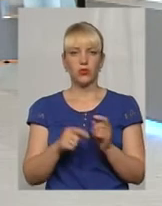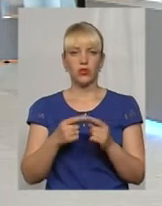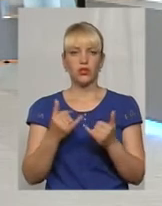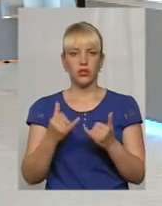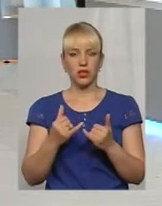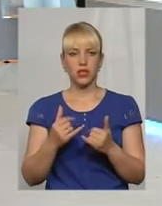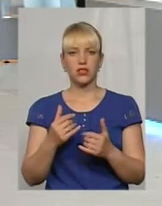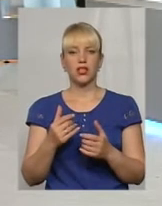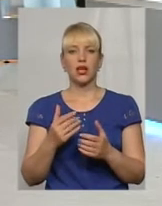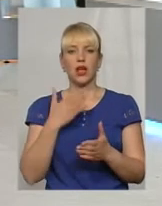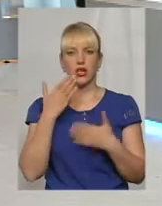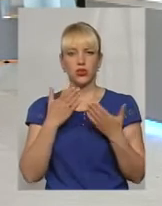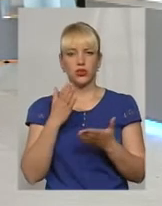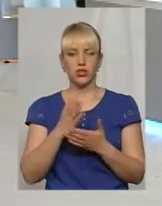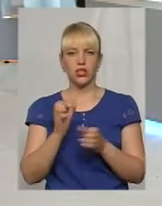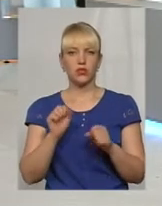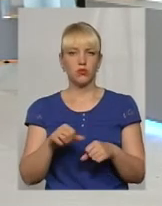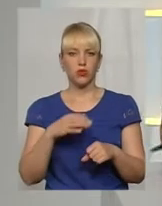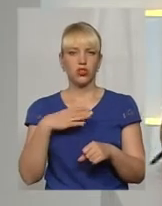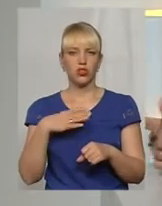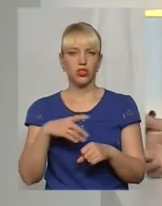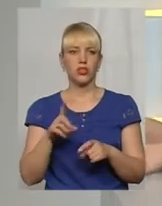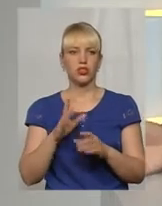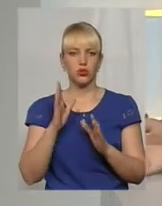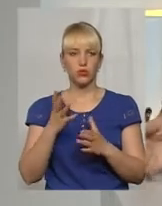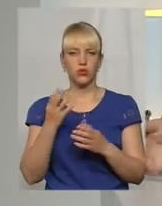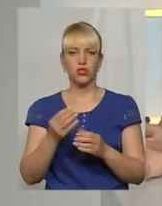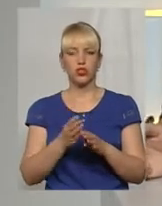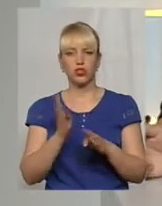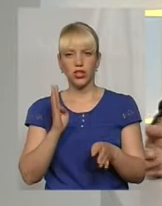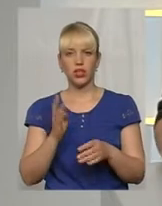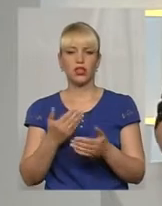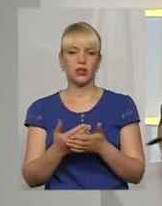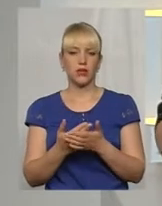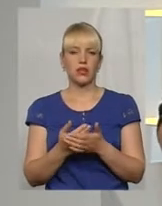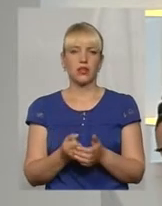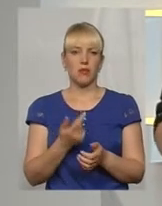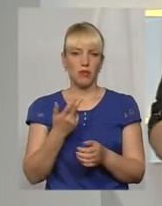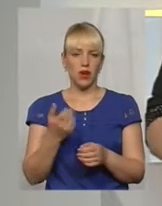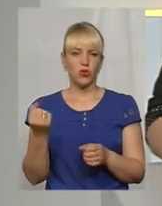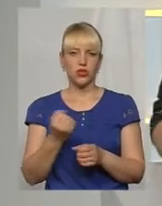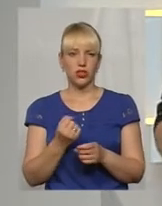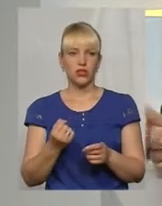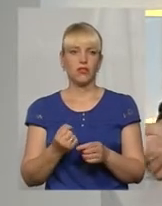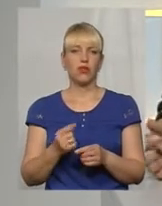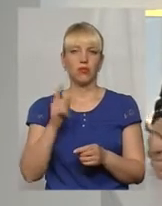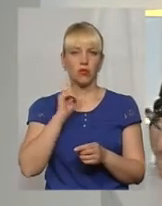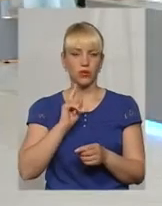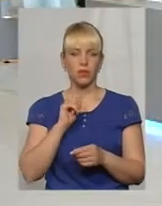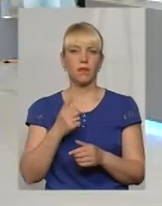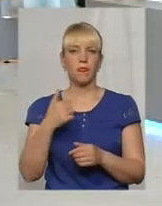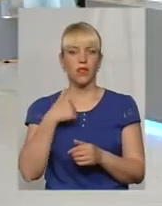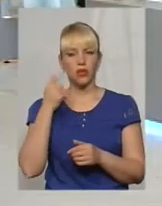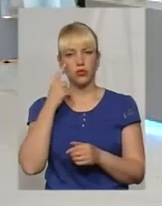ажіотаж є, і можна чекати, що будуть ще черги, там, пару тижнів, принаймні, поки... Я